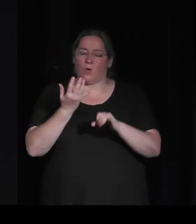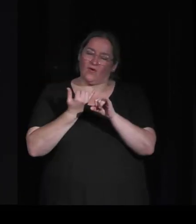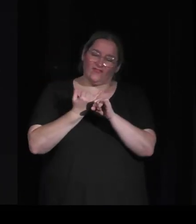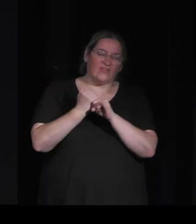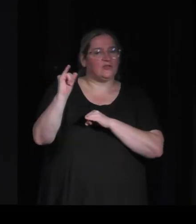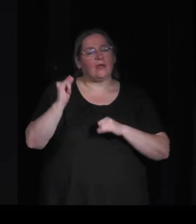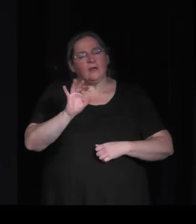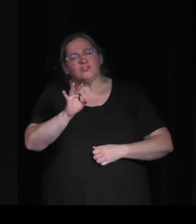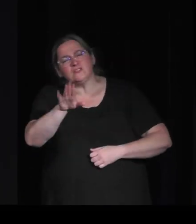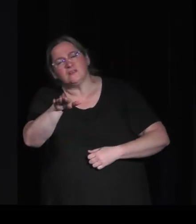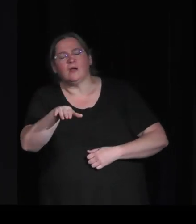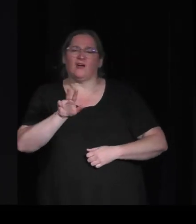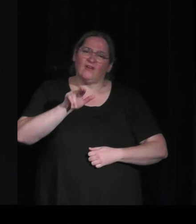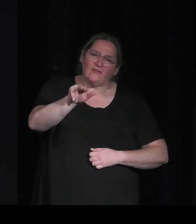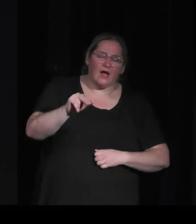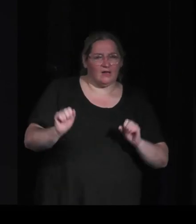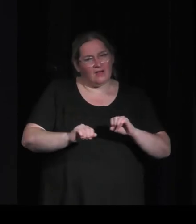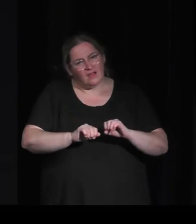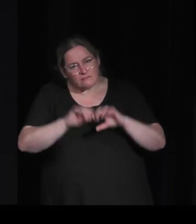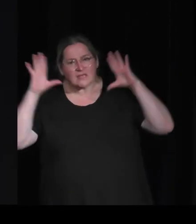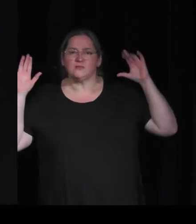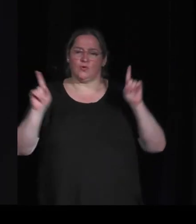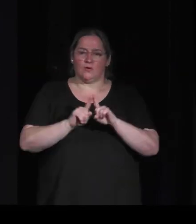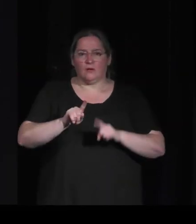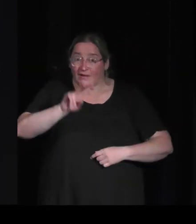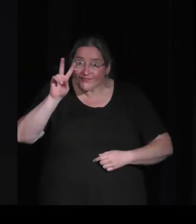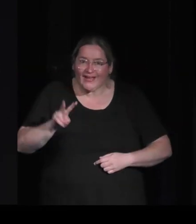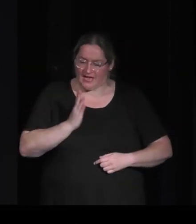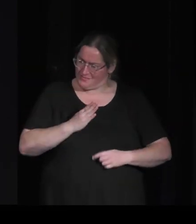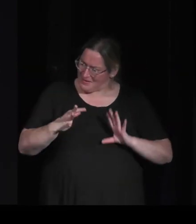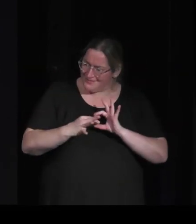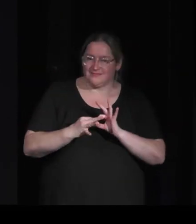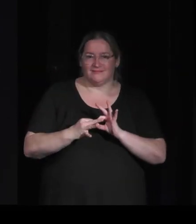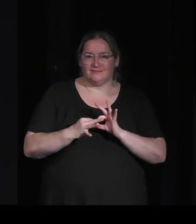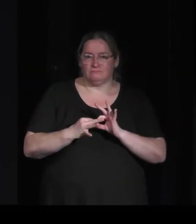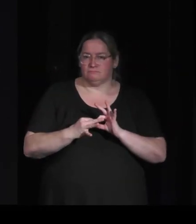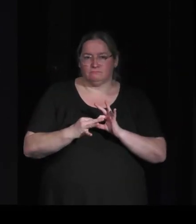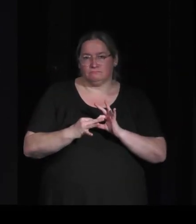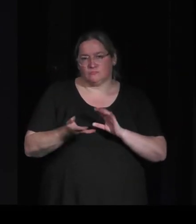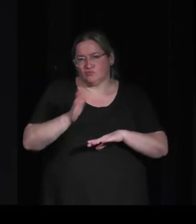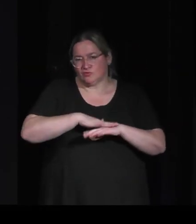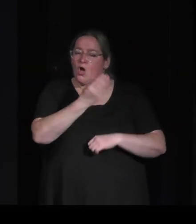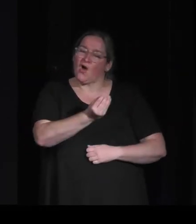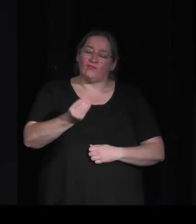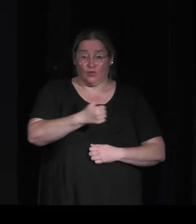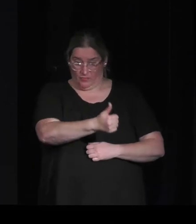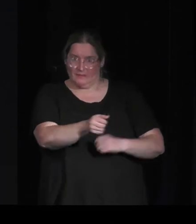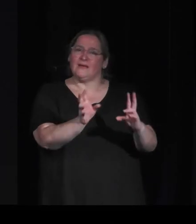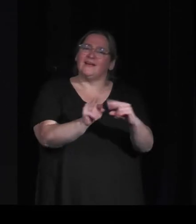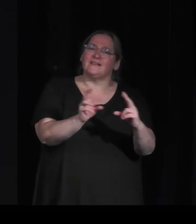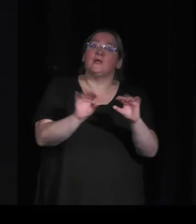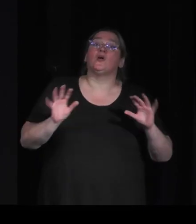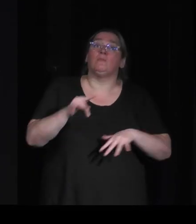comme l'immersion on va enfin s'approcher d'un truc vous allez avoir un vrai animal et en fait l'essentiel quand les enfants décrivent leur expérience